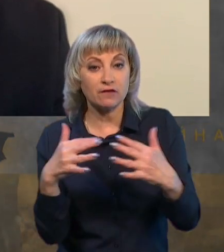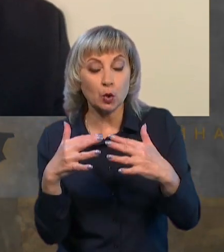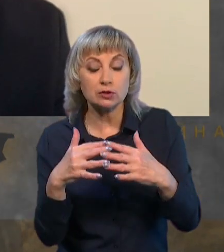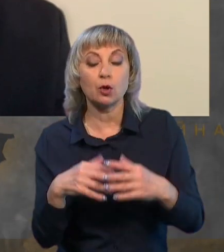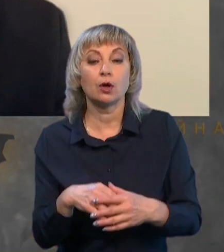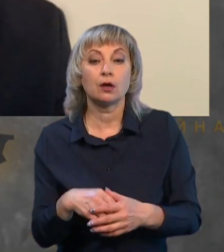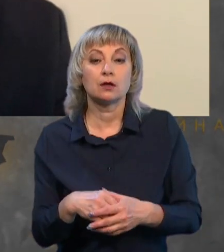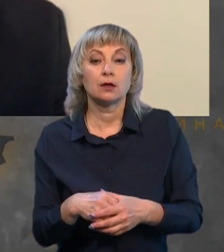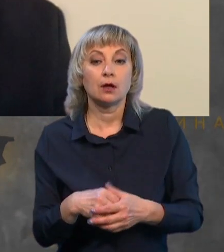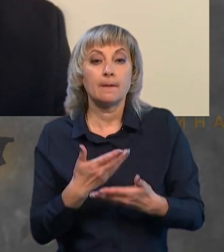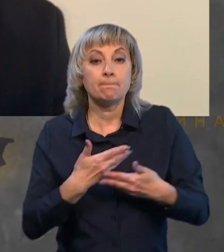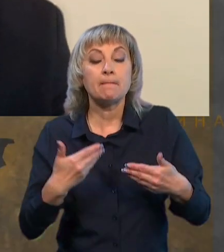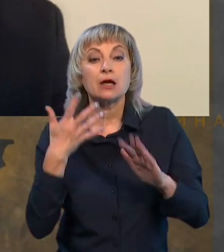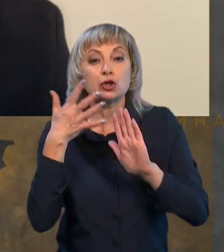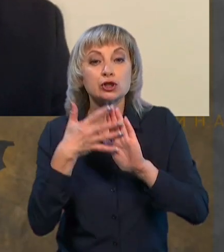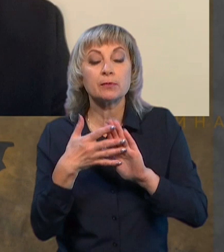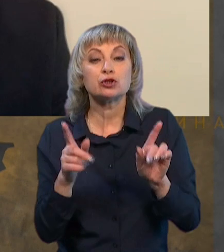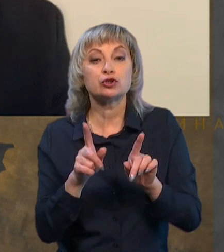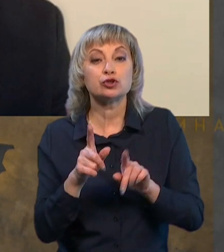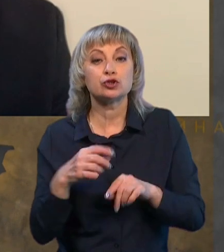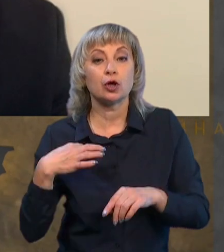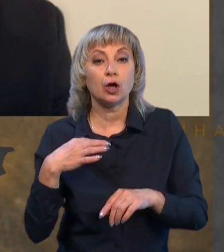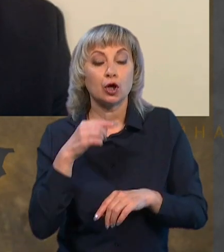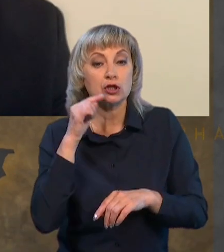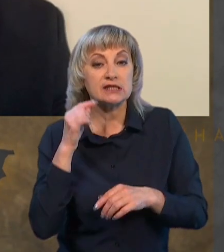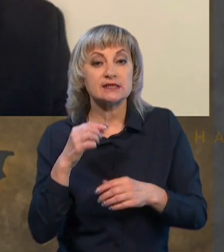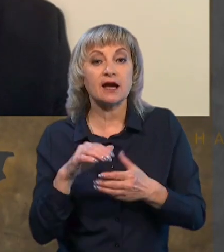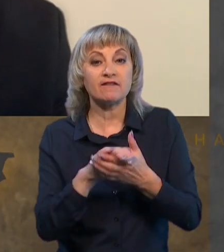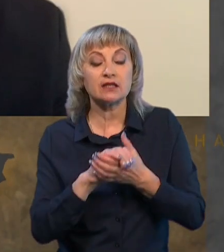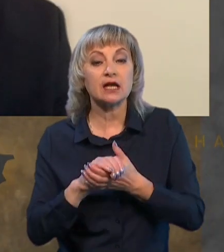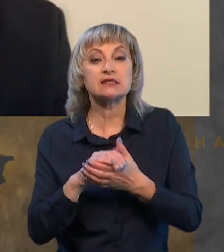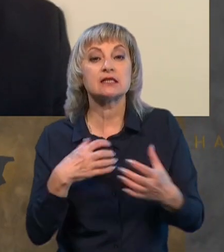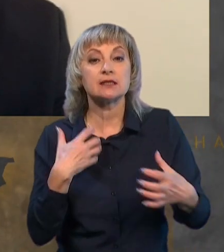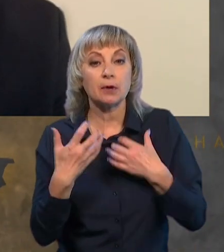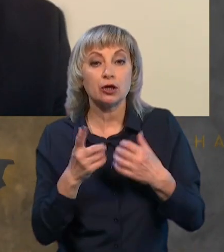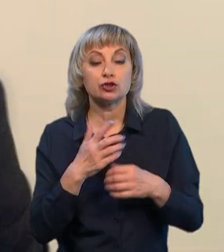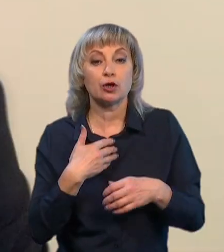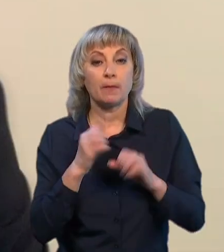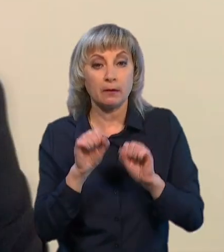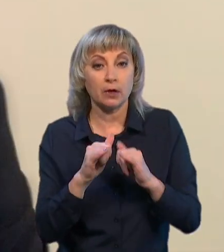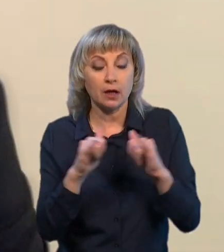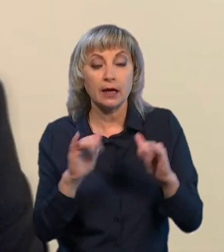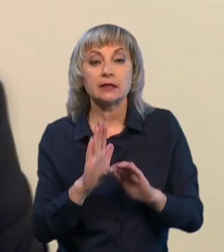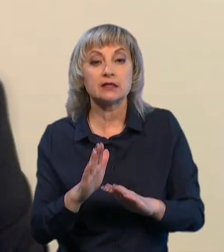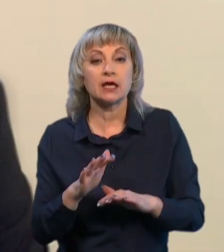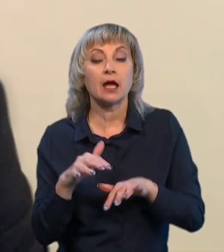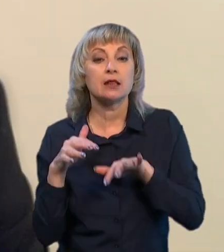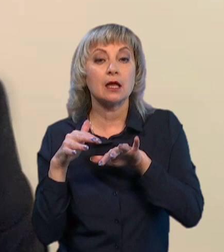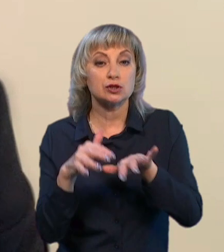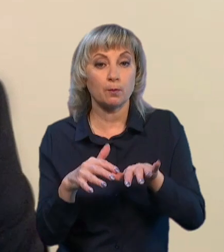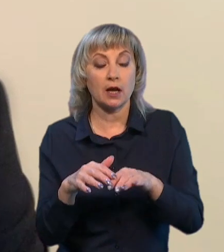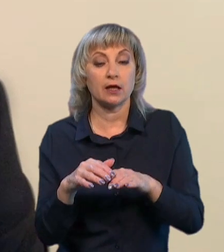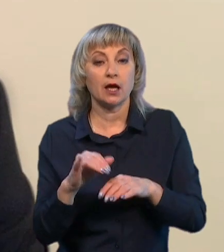Ну, ми розуміємо, що Російська Федерація занепокоєна тим, що ми будемо розгортати не тільки тактичній наступальній операції,